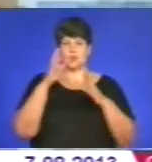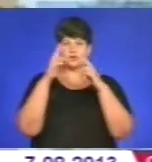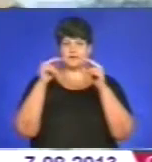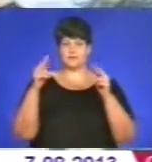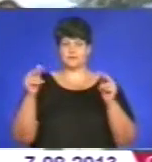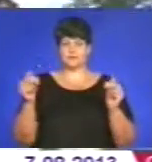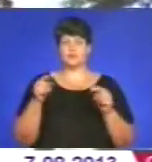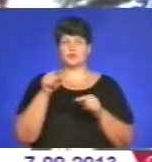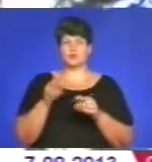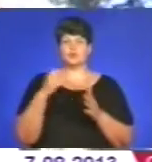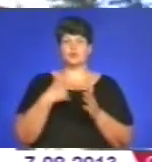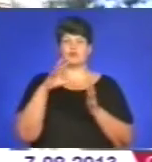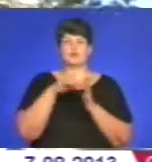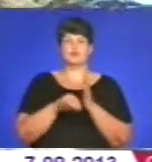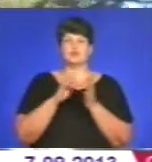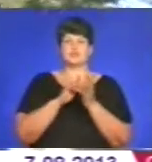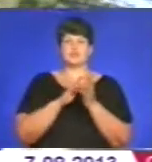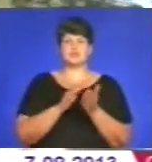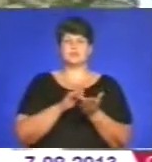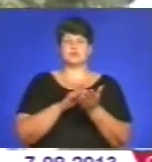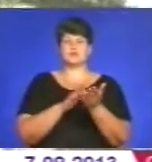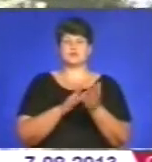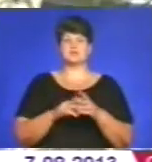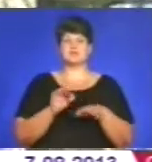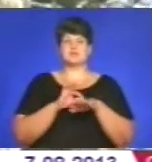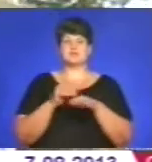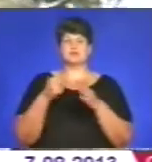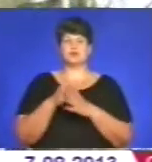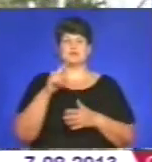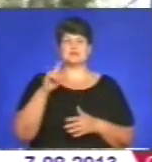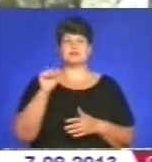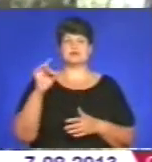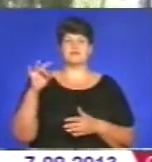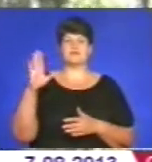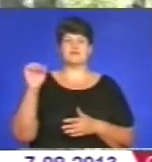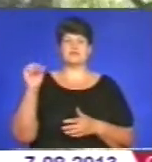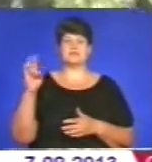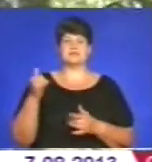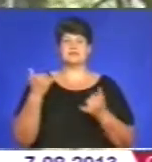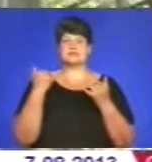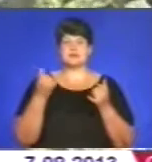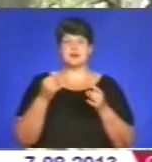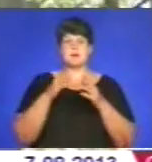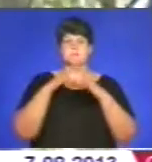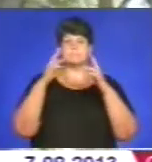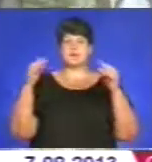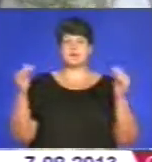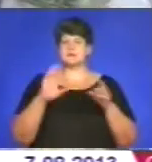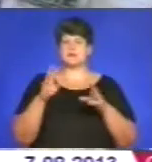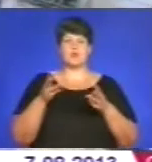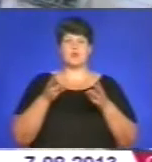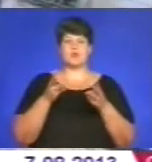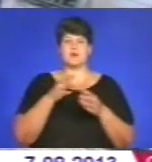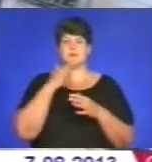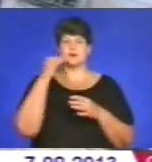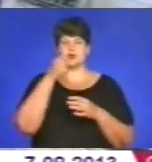містину планують включити до туристичного маршруту, який веде до Зарваниці. Проте зараз палац не опалюється, уже багато років без